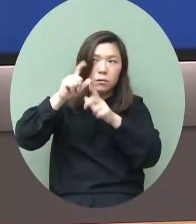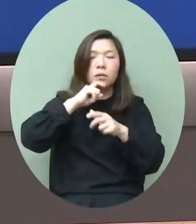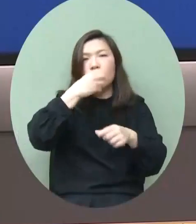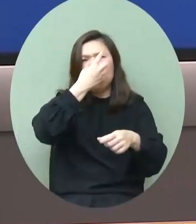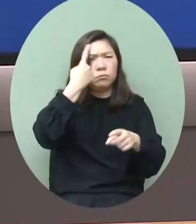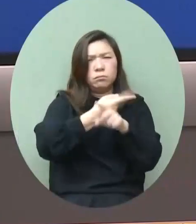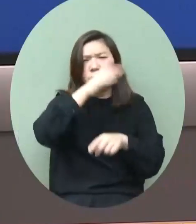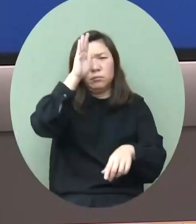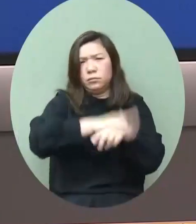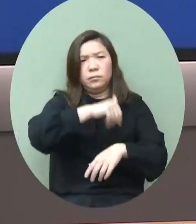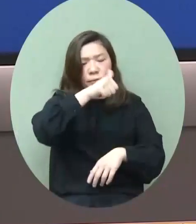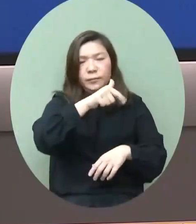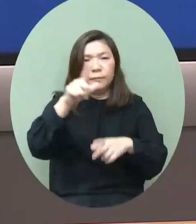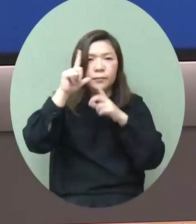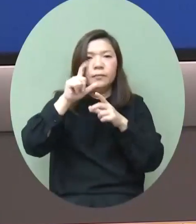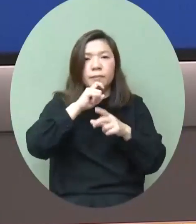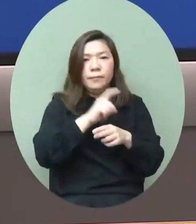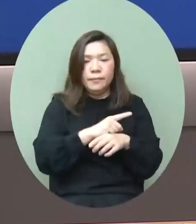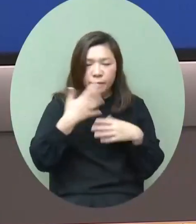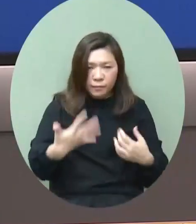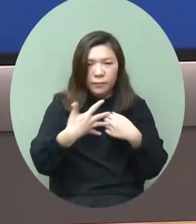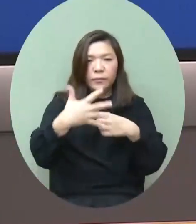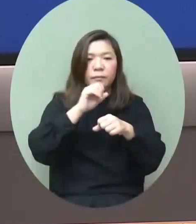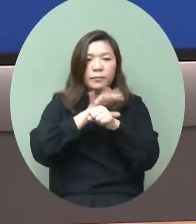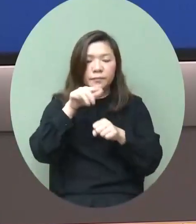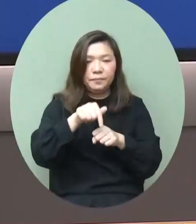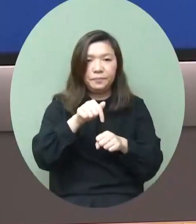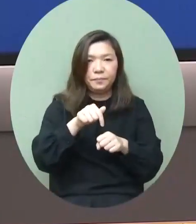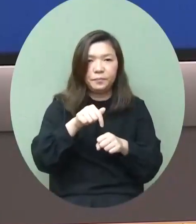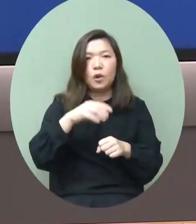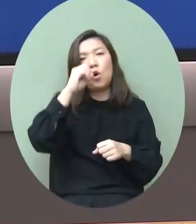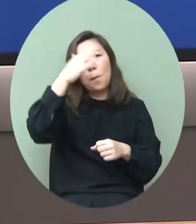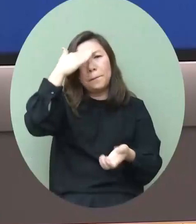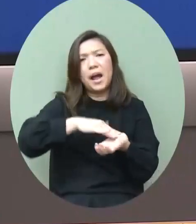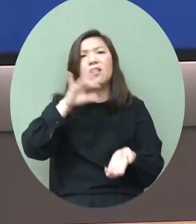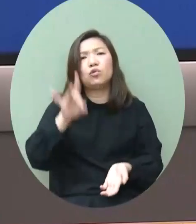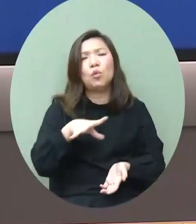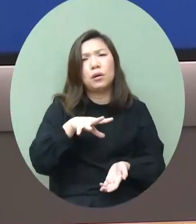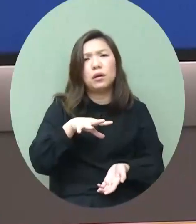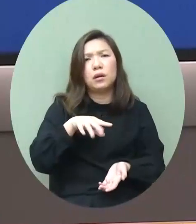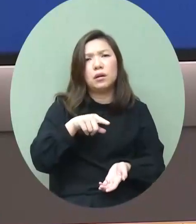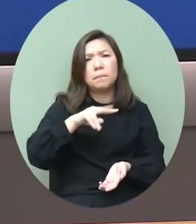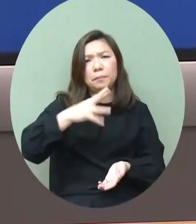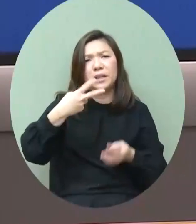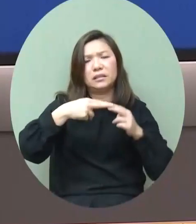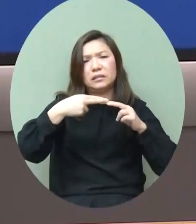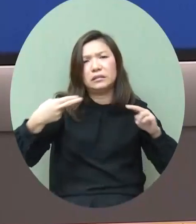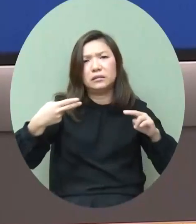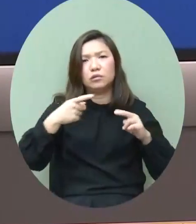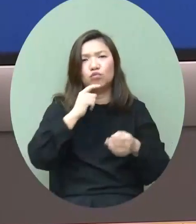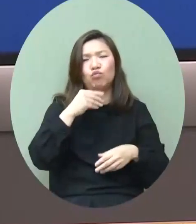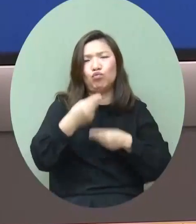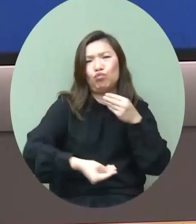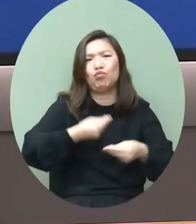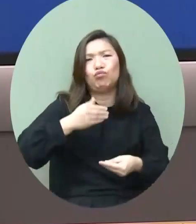是很成功但遇著這個第五波的疫情尤其是Omicron這個變異病毒株傳播